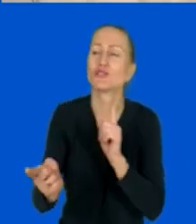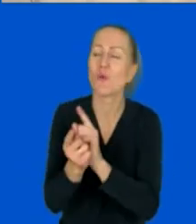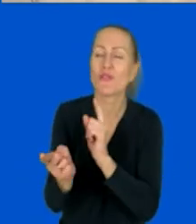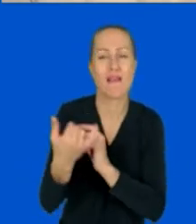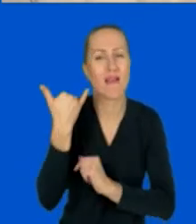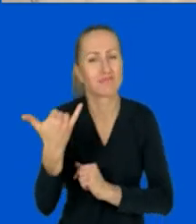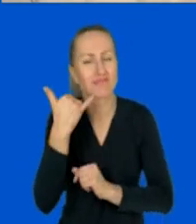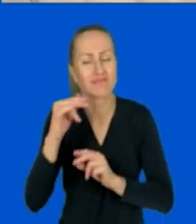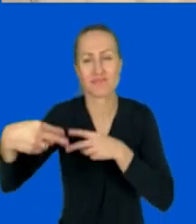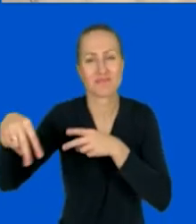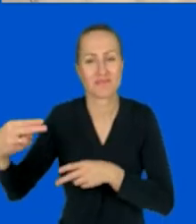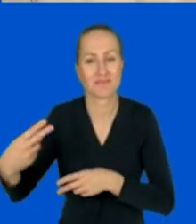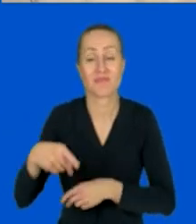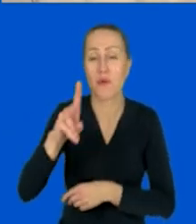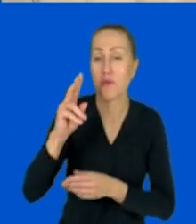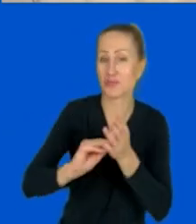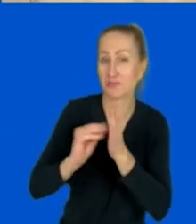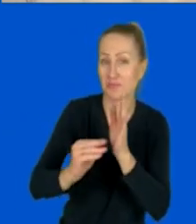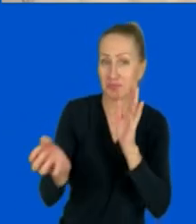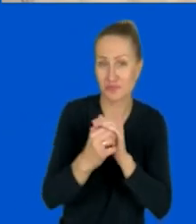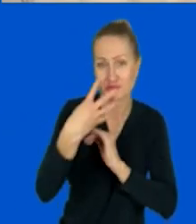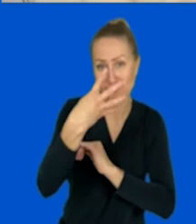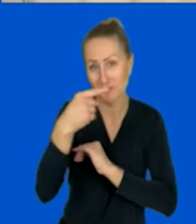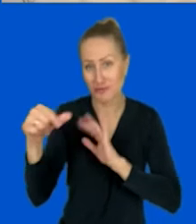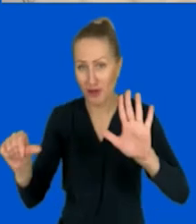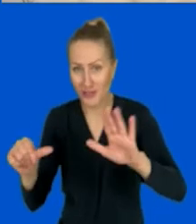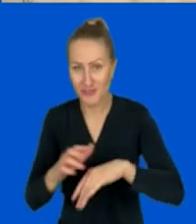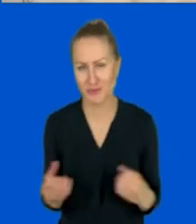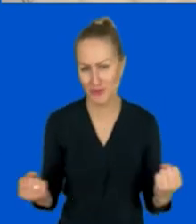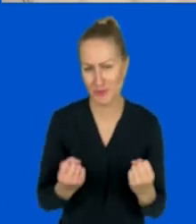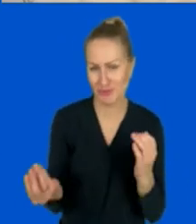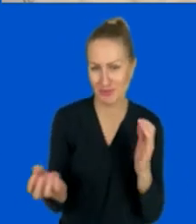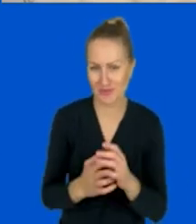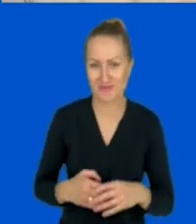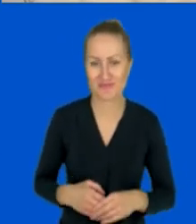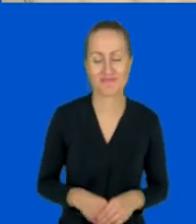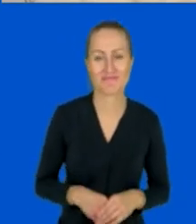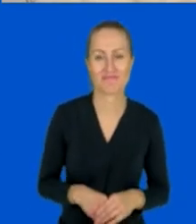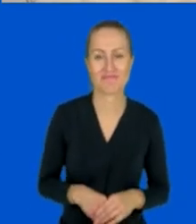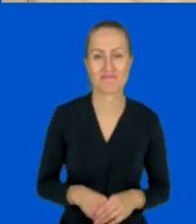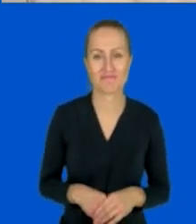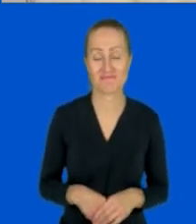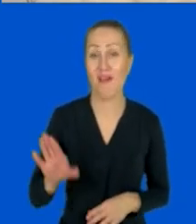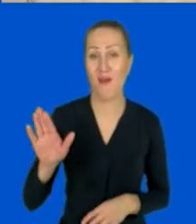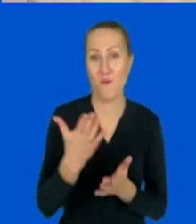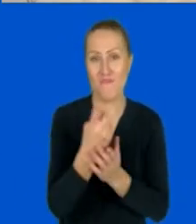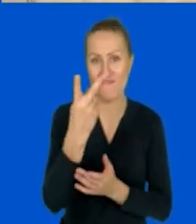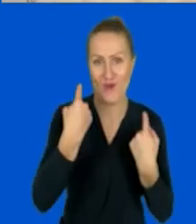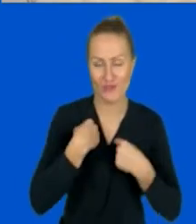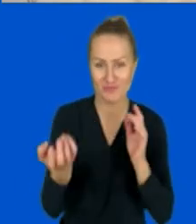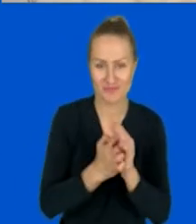Cztery do sześciu od razu. Ktoś z grubej rury wystartował. Widzę, że dwie osoby nawet.